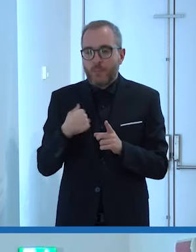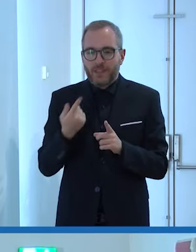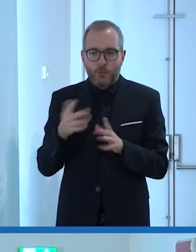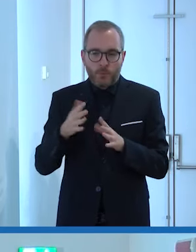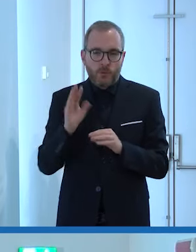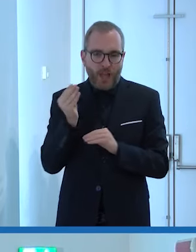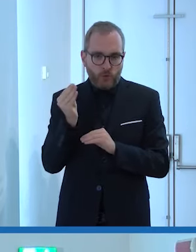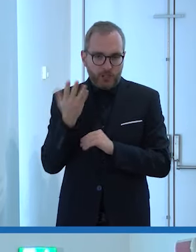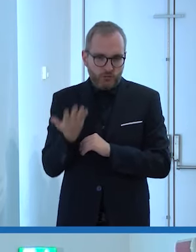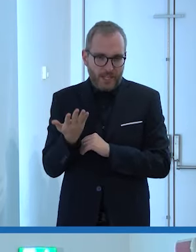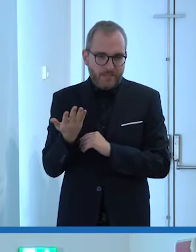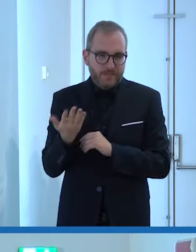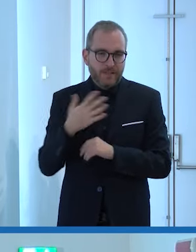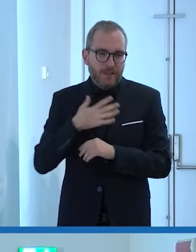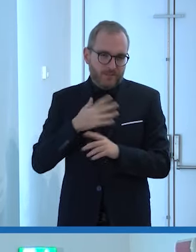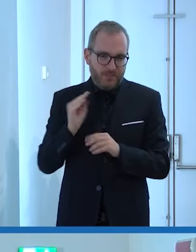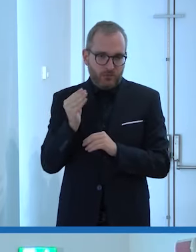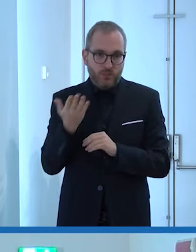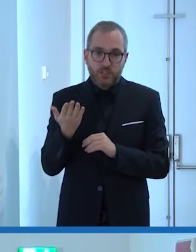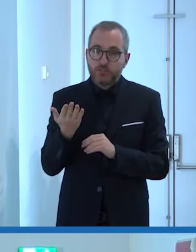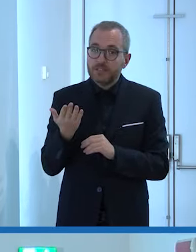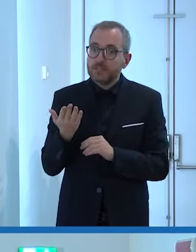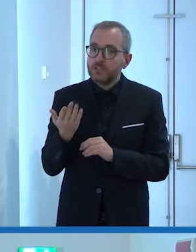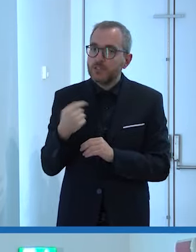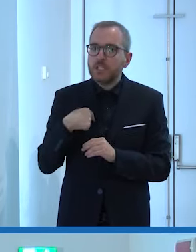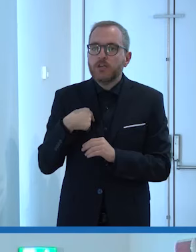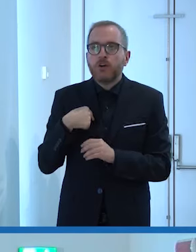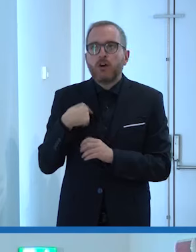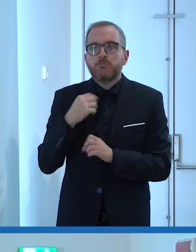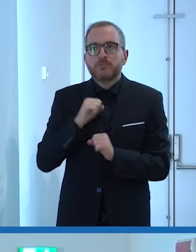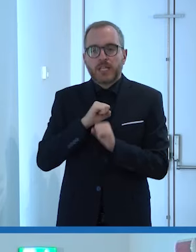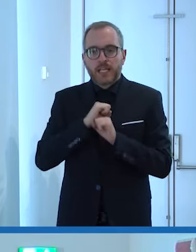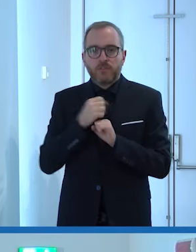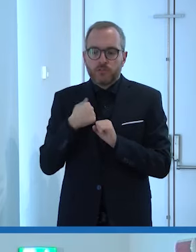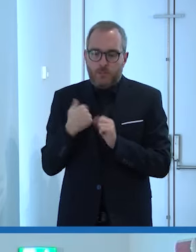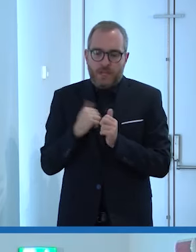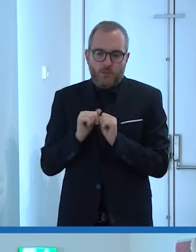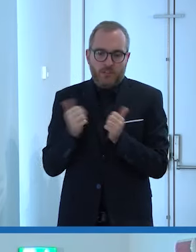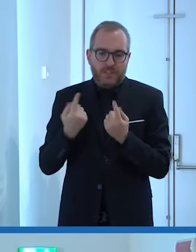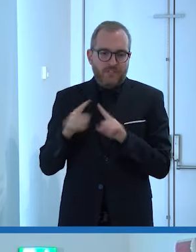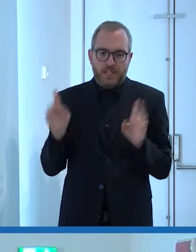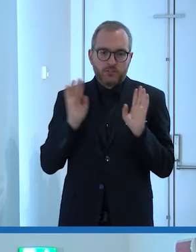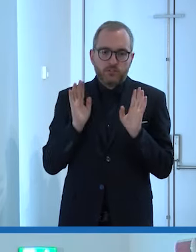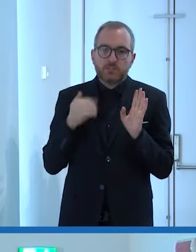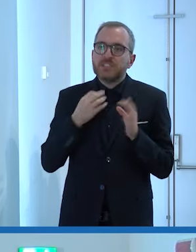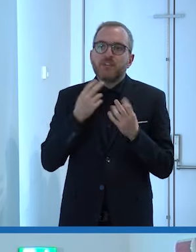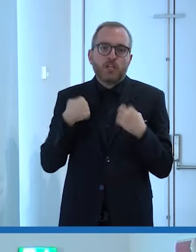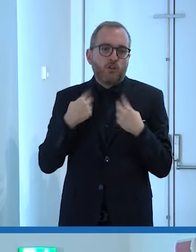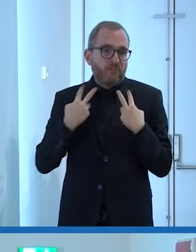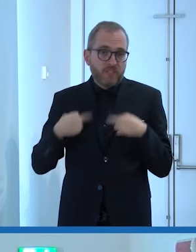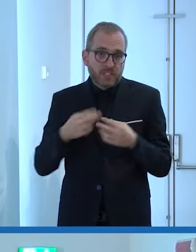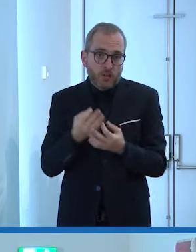nell'adolescenza io ho creduto davvero di essere diversa di non poter avere mai una vita normale